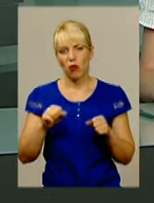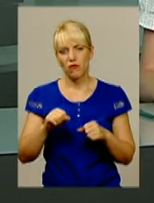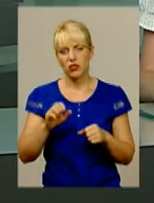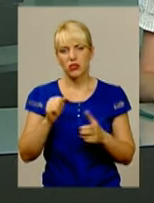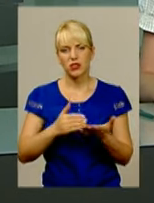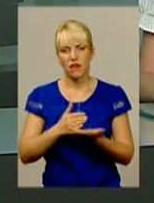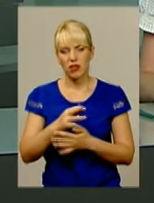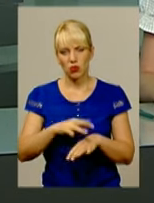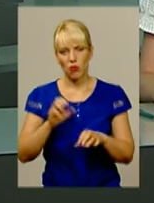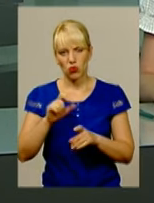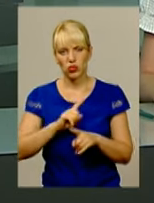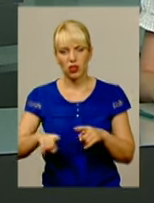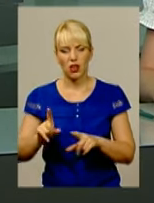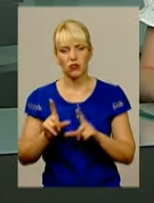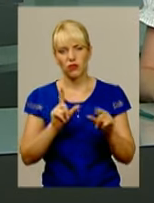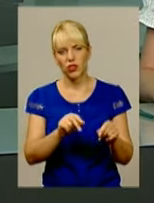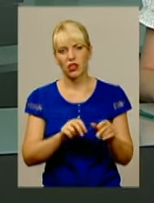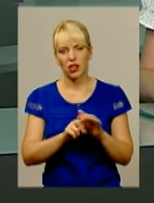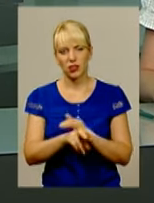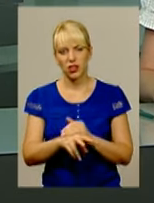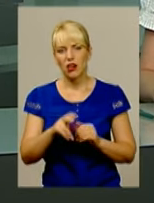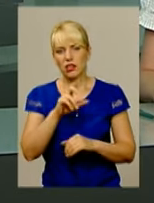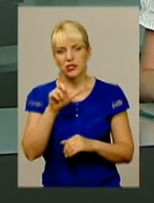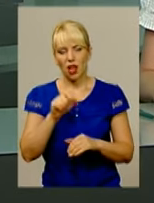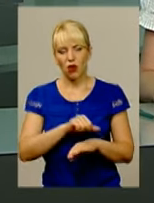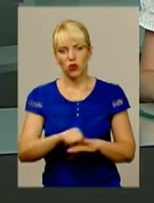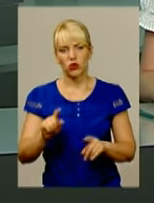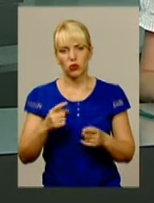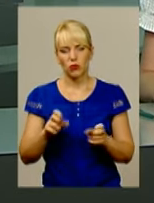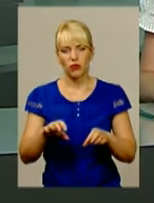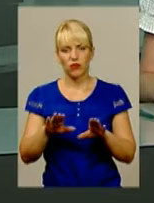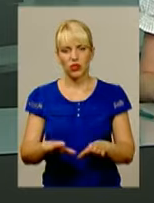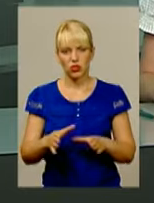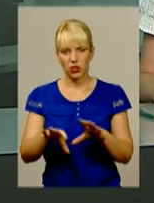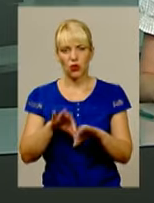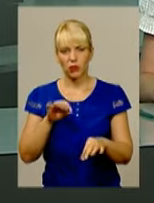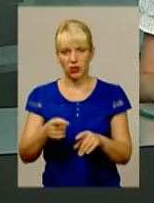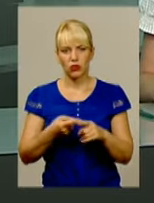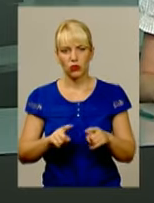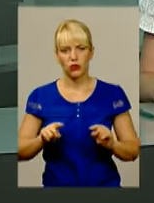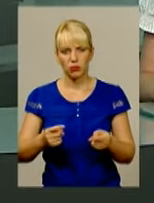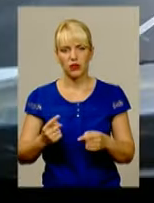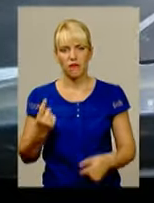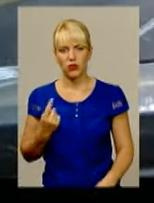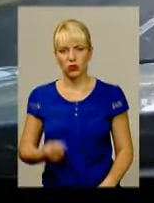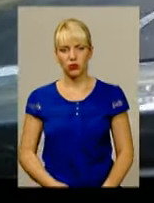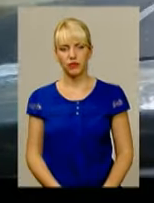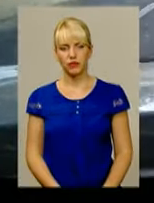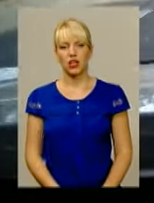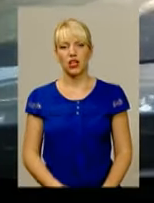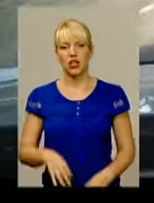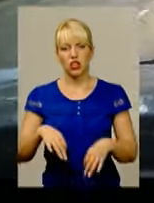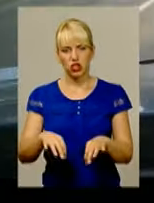може негайно виїхати за кордон. Тож для нього вирішили обрати запобіжний захід взяття під варту. Джип